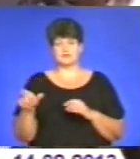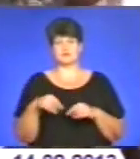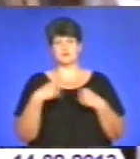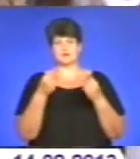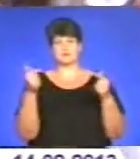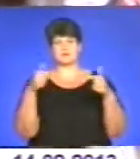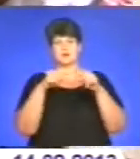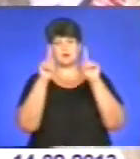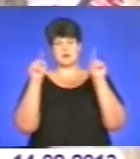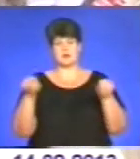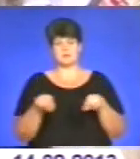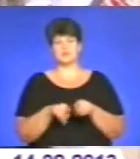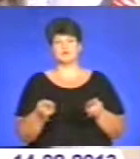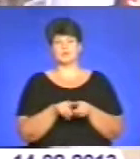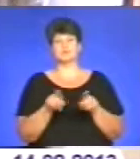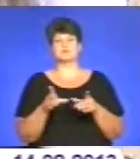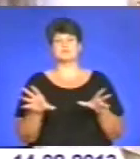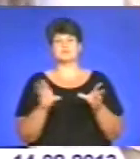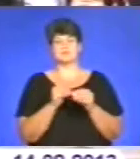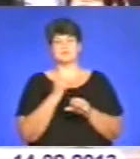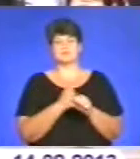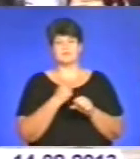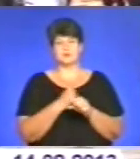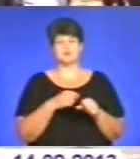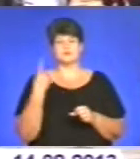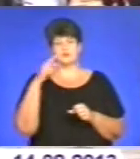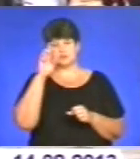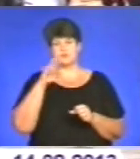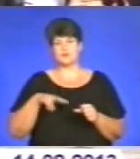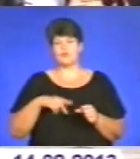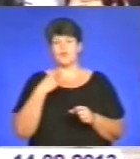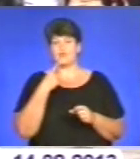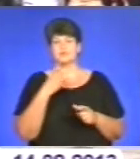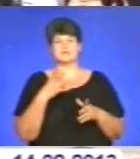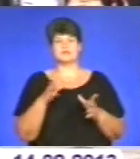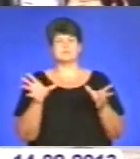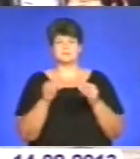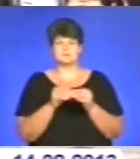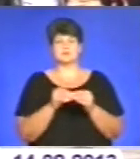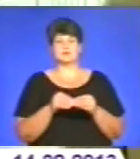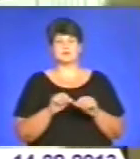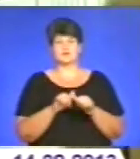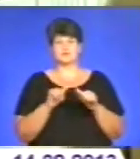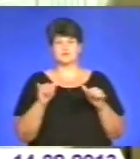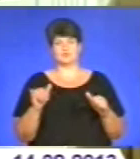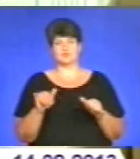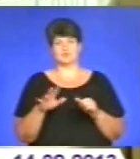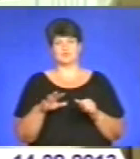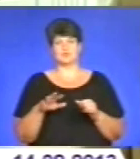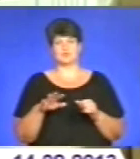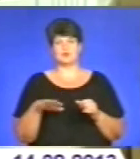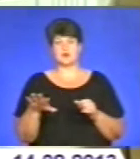грамотами. Таку співпрацю голова облдержадміністрації вважає невід'ємною складовою розвитку краю. Ми не